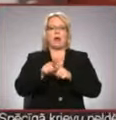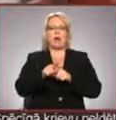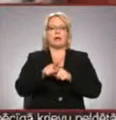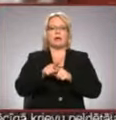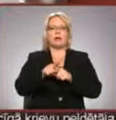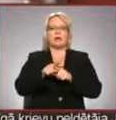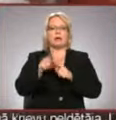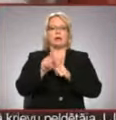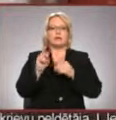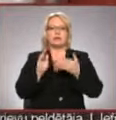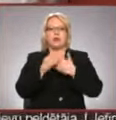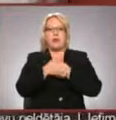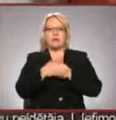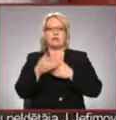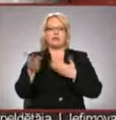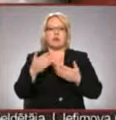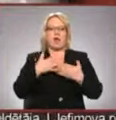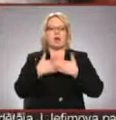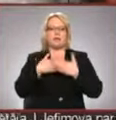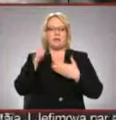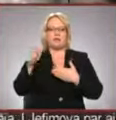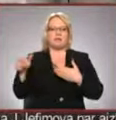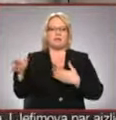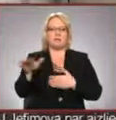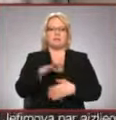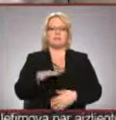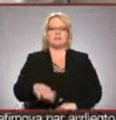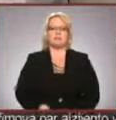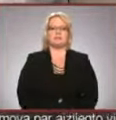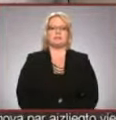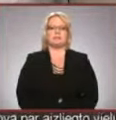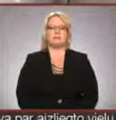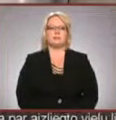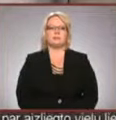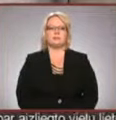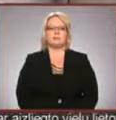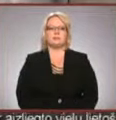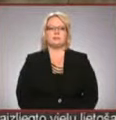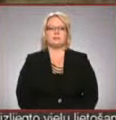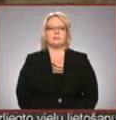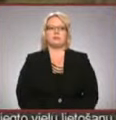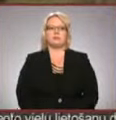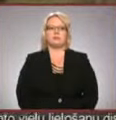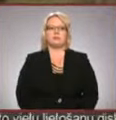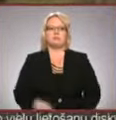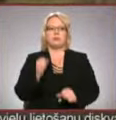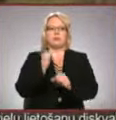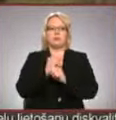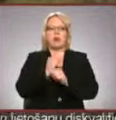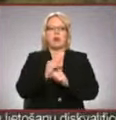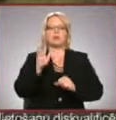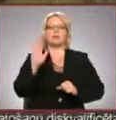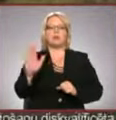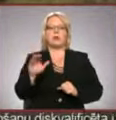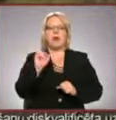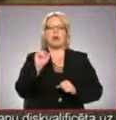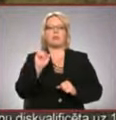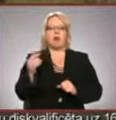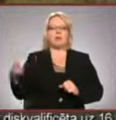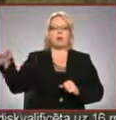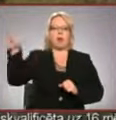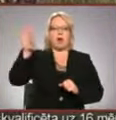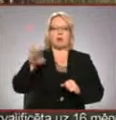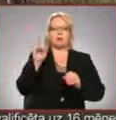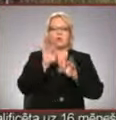kā arī slēpņošanas aktīvistu un par vidus akciju Vidzemes televīziju. Darbus pie Ainavu kraujas, kas ir viena no